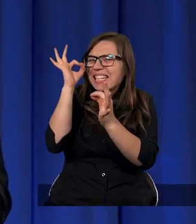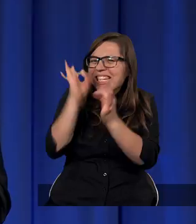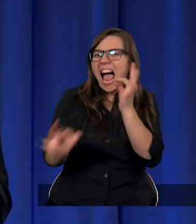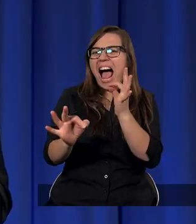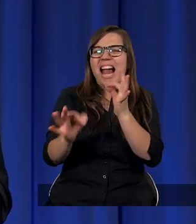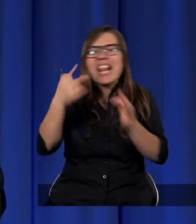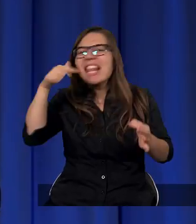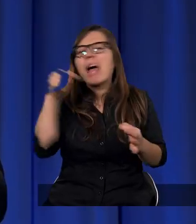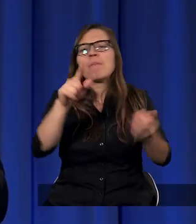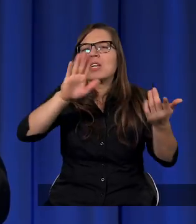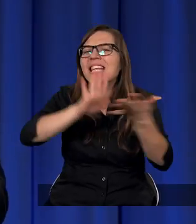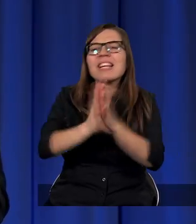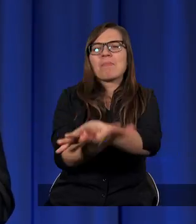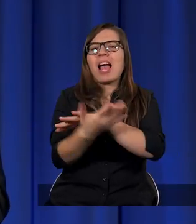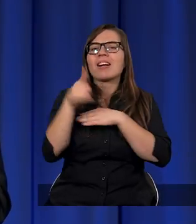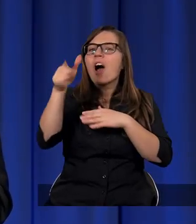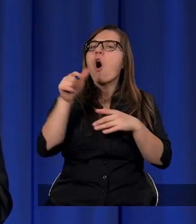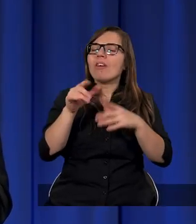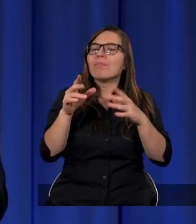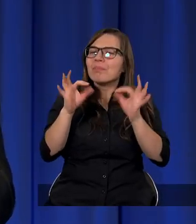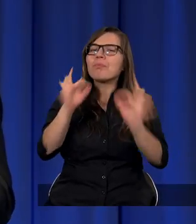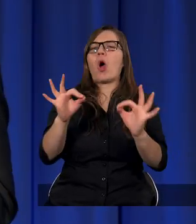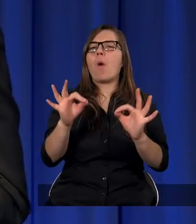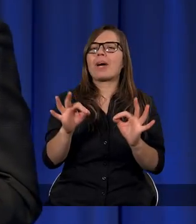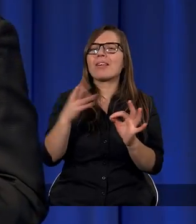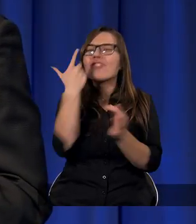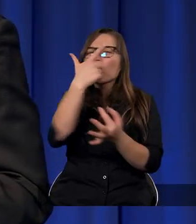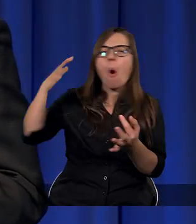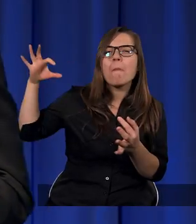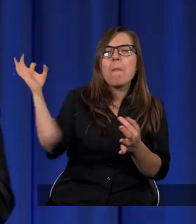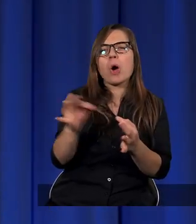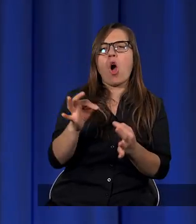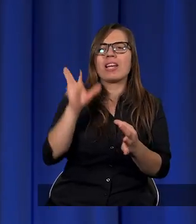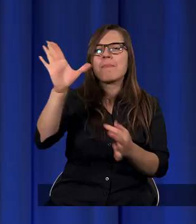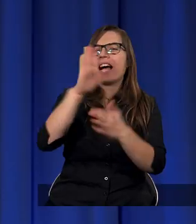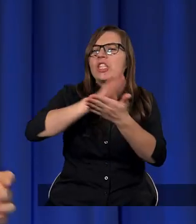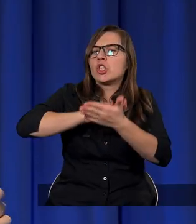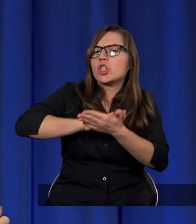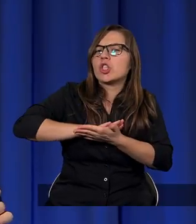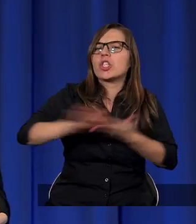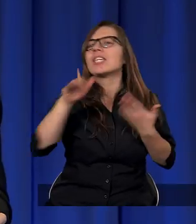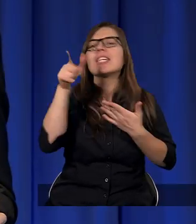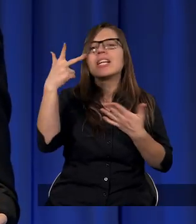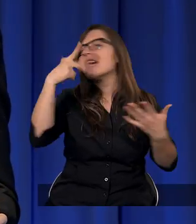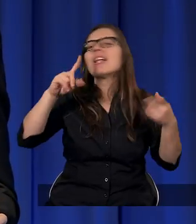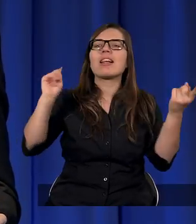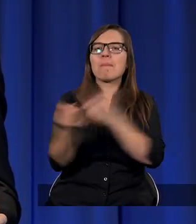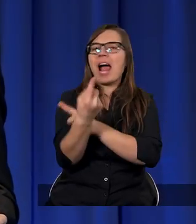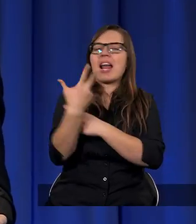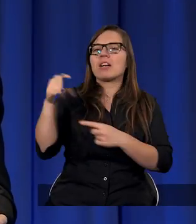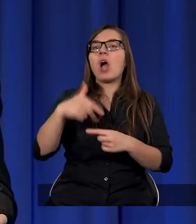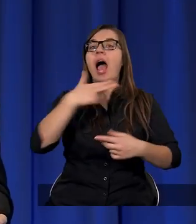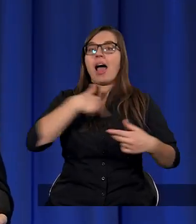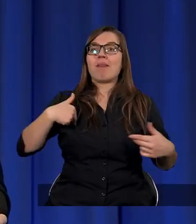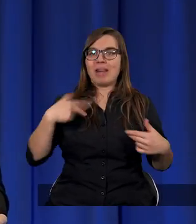doskonały w ostatecznym zrozumieniu tego słowa. Bóg jest doskonały. Bóg nie musi się zmieniać i Bóg się nie zmienia. My